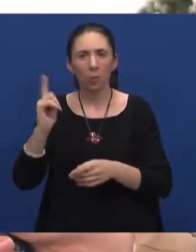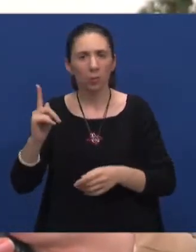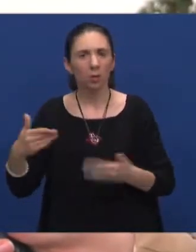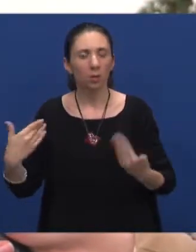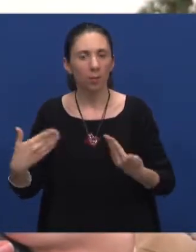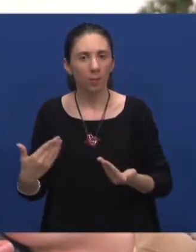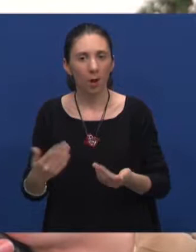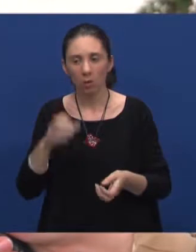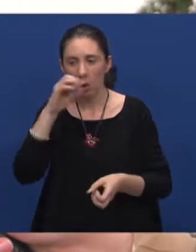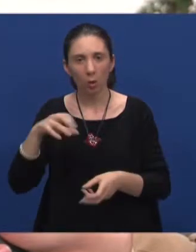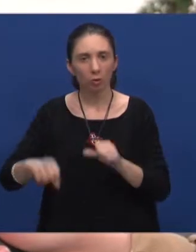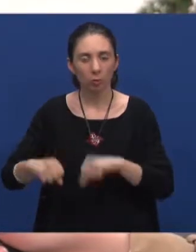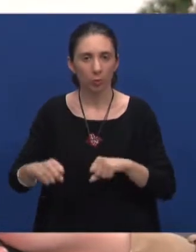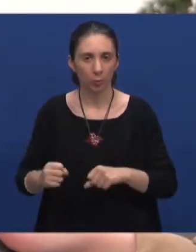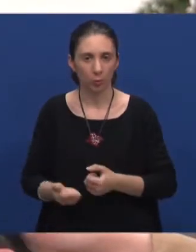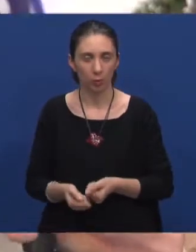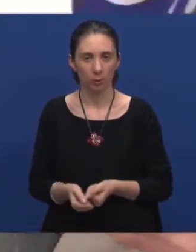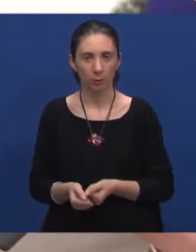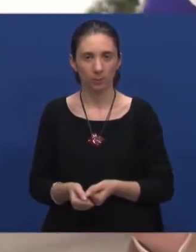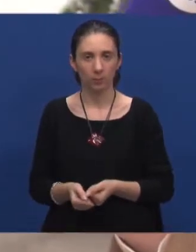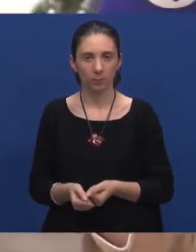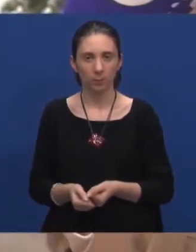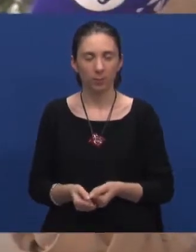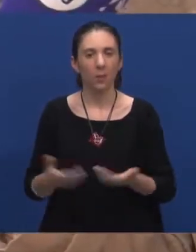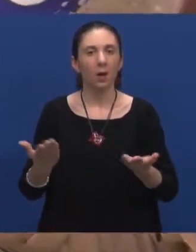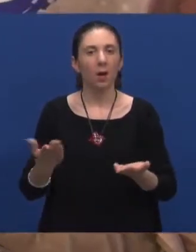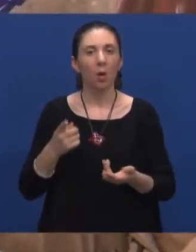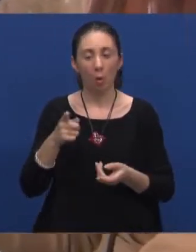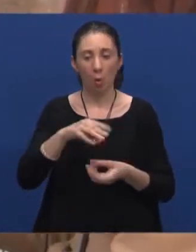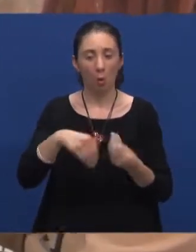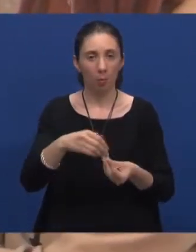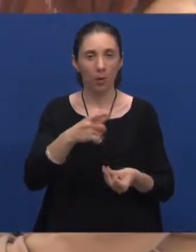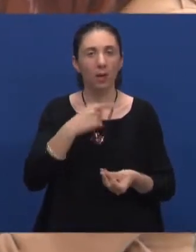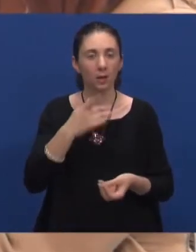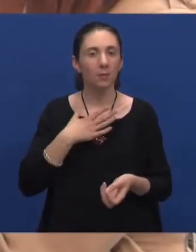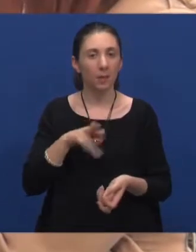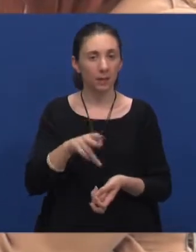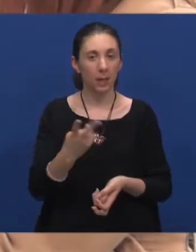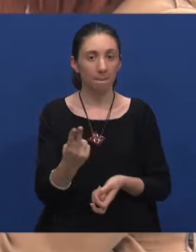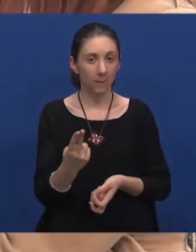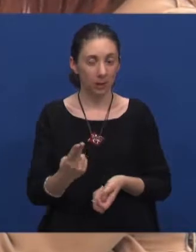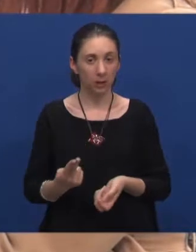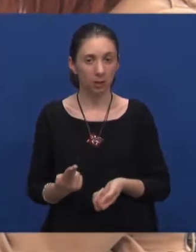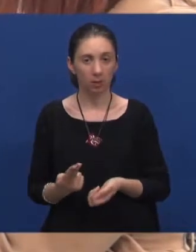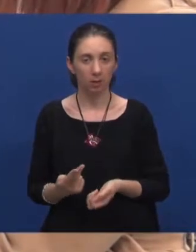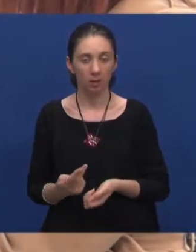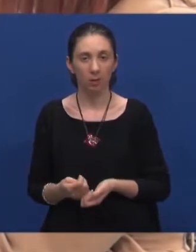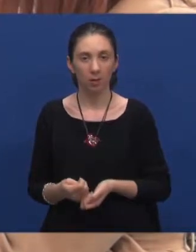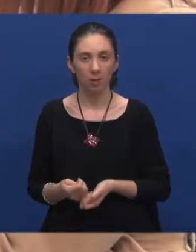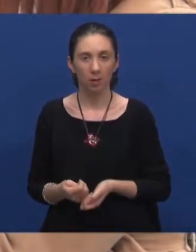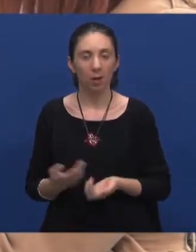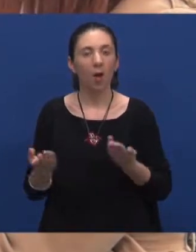mlade na loše ponašanje. A kako je to u tvojoj obitelji? Spomenula si da imaš sestru blizanku, pa evo,